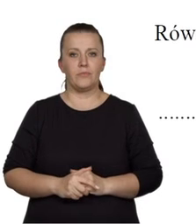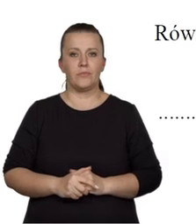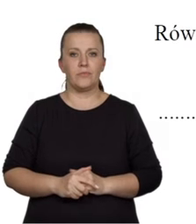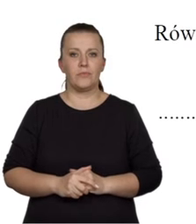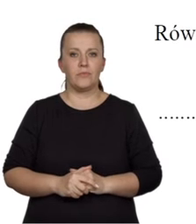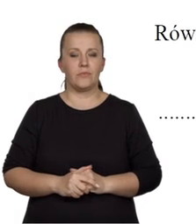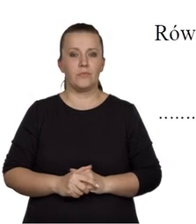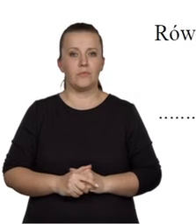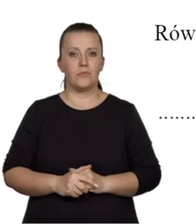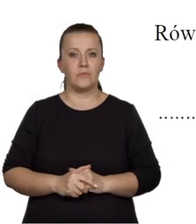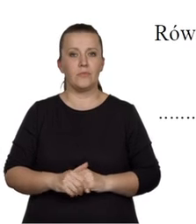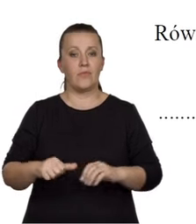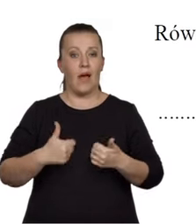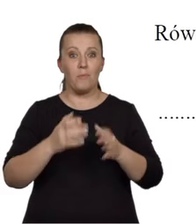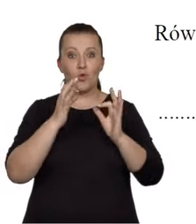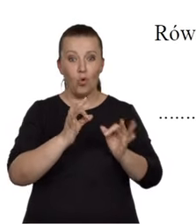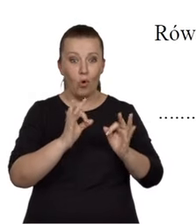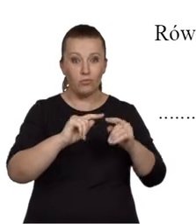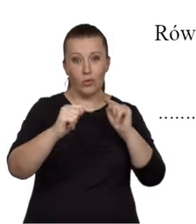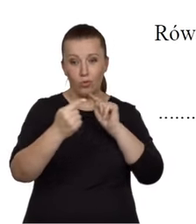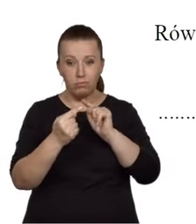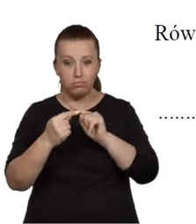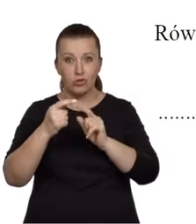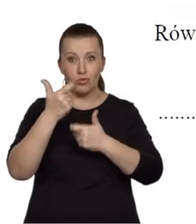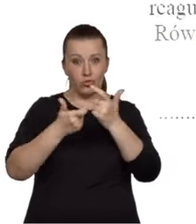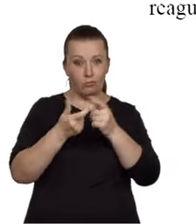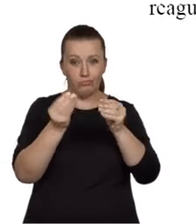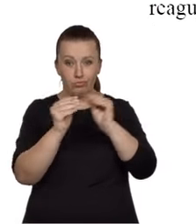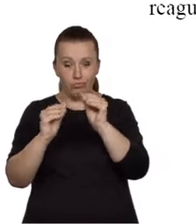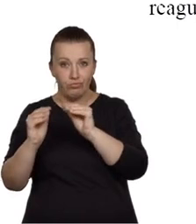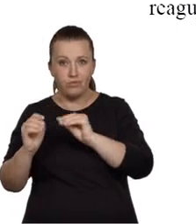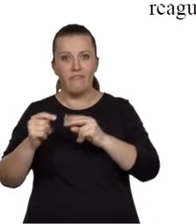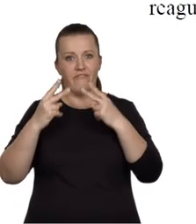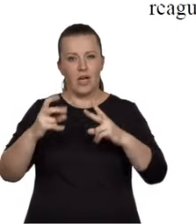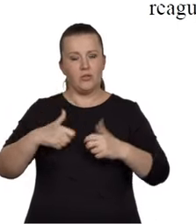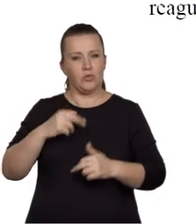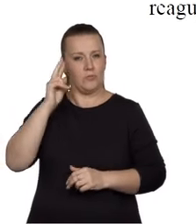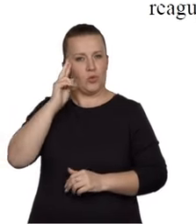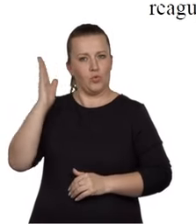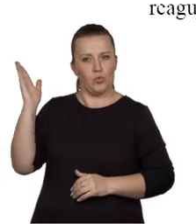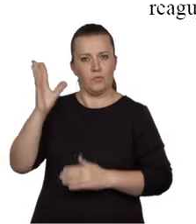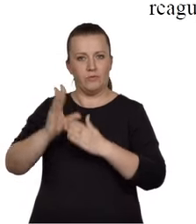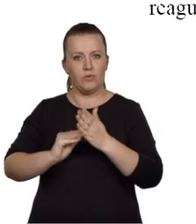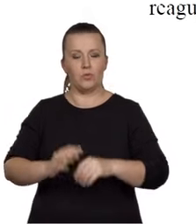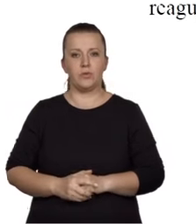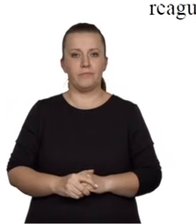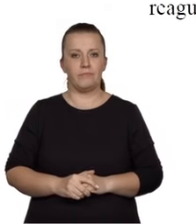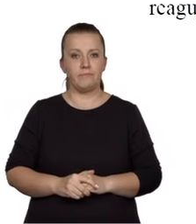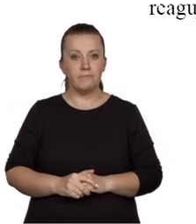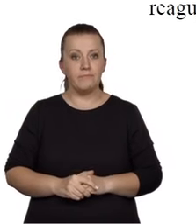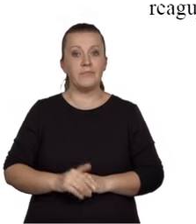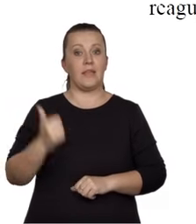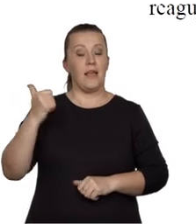aby poprawnie dobrać współczynniki stechiometryczne w reakcji redoks. Warto w tym momencie wspomnieć, że zadanie 18